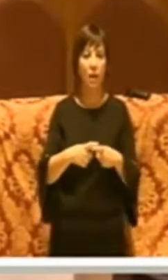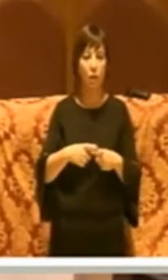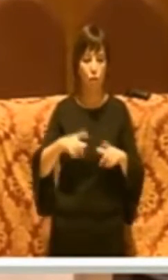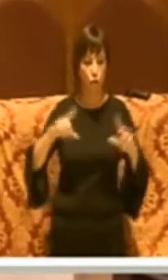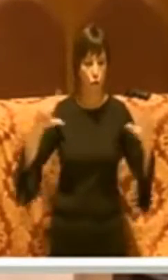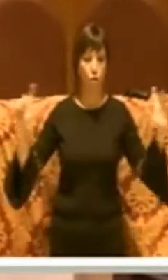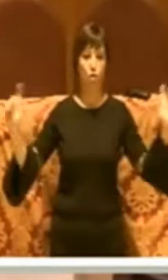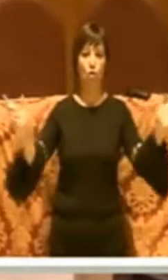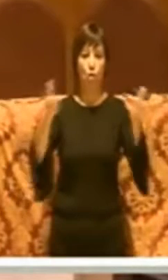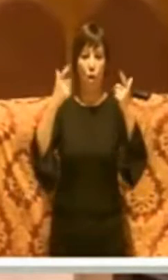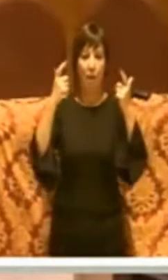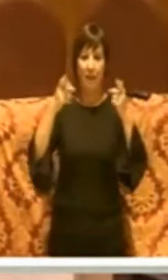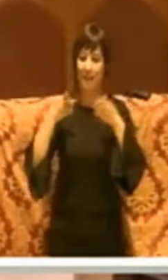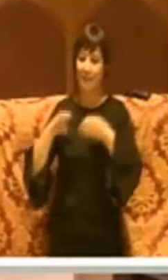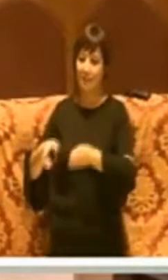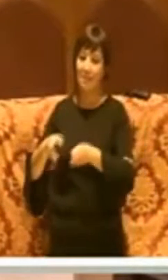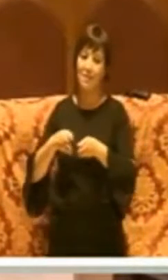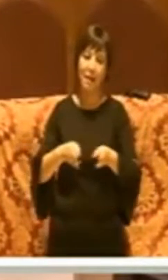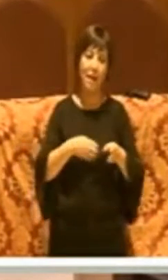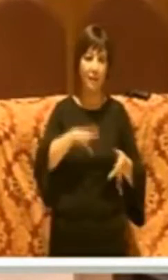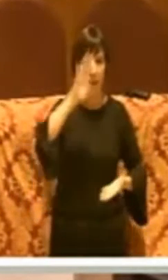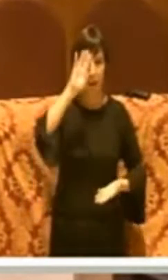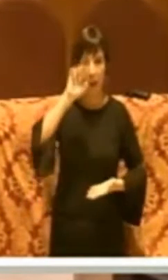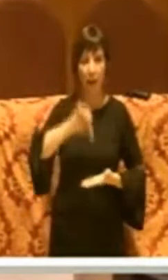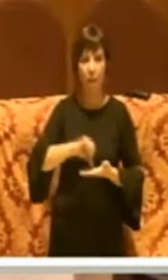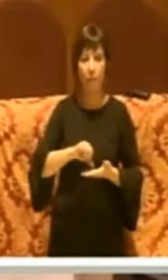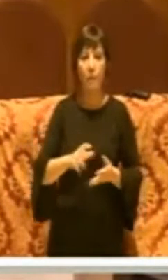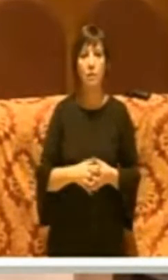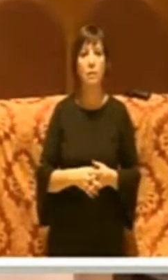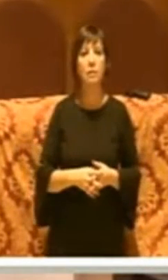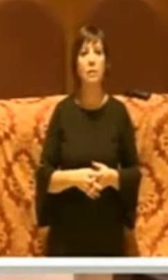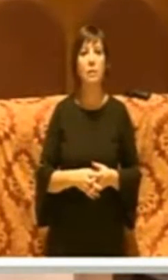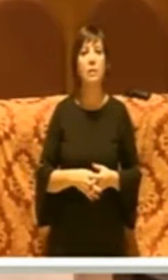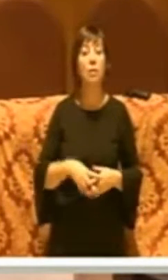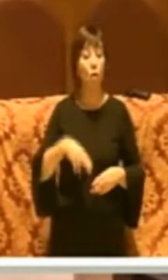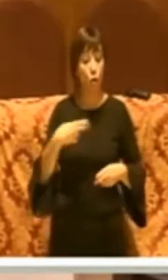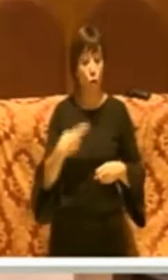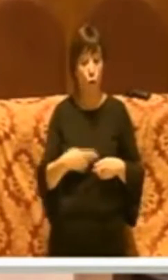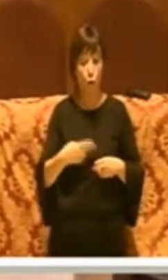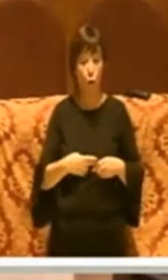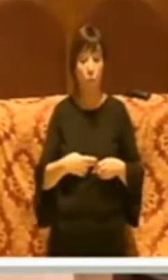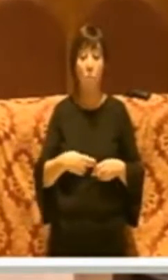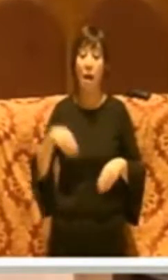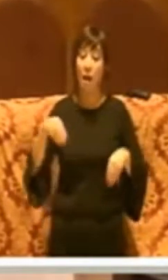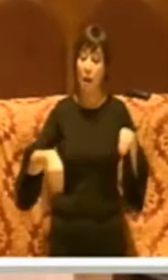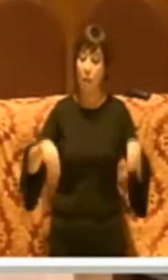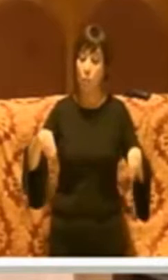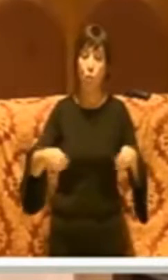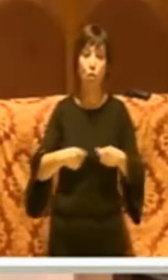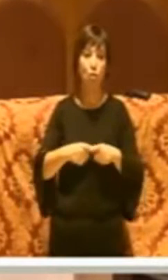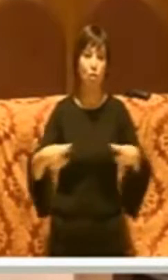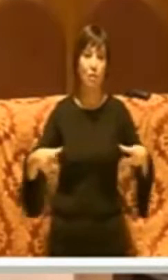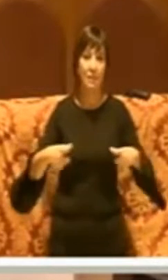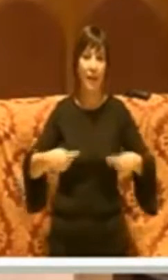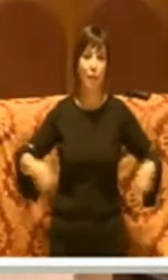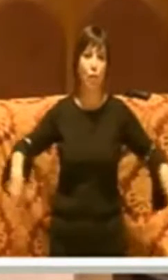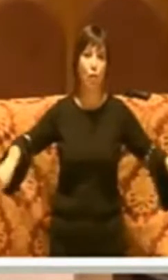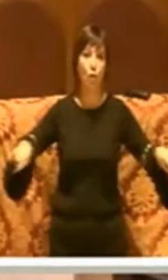strade della capitale. Roma, ovvero le buche con la città intorno.